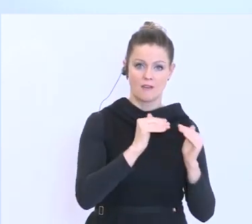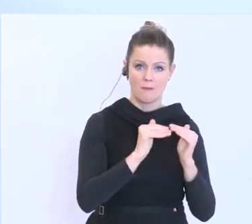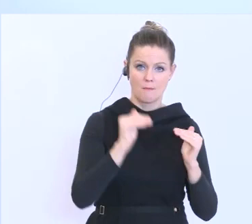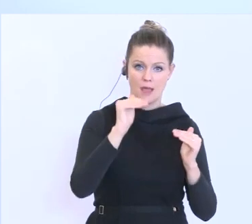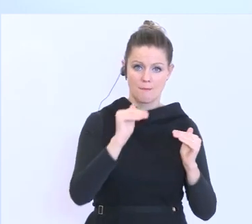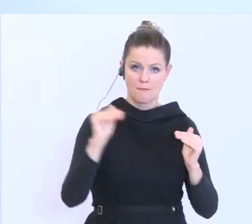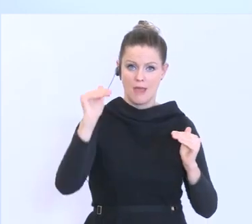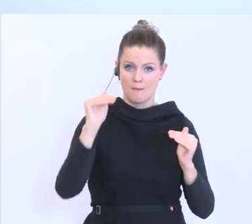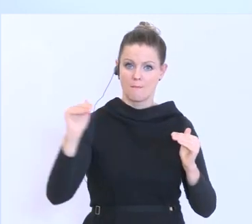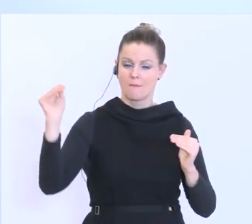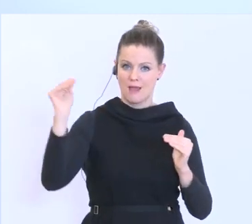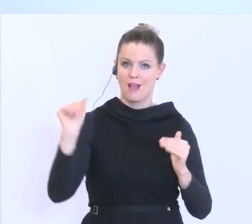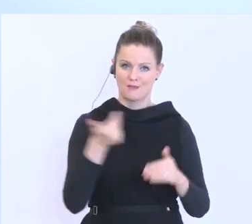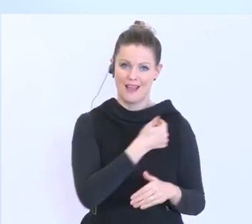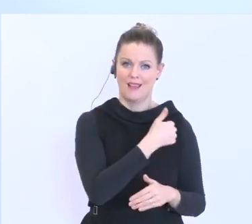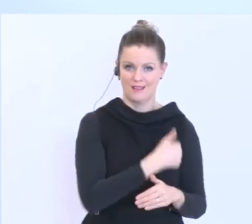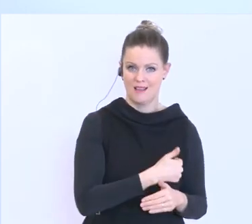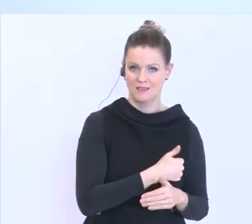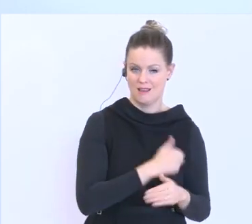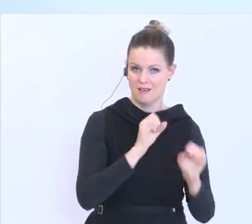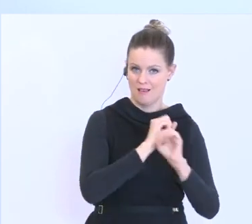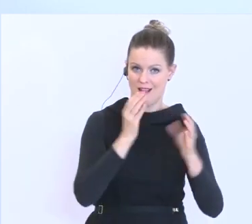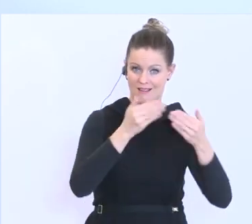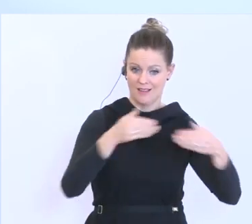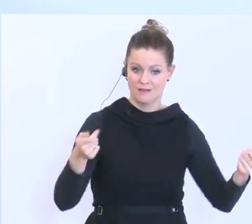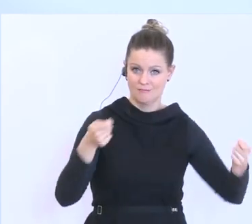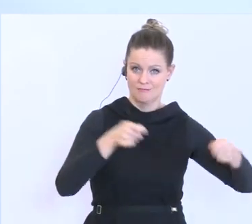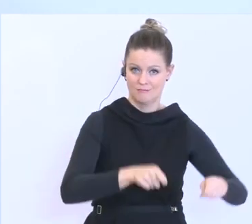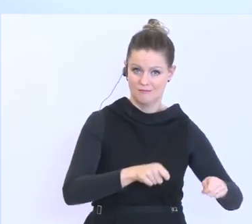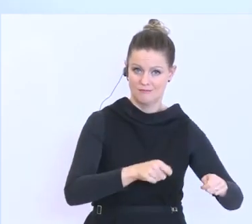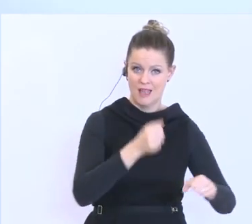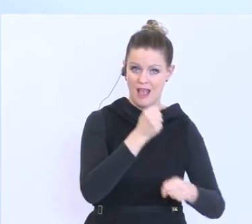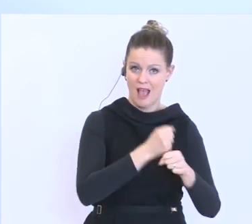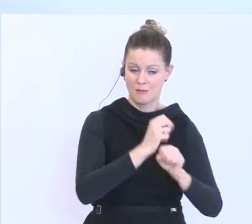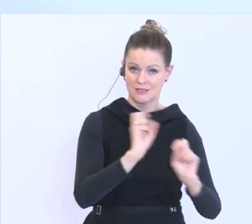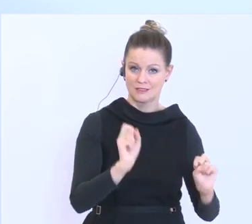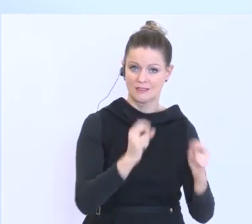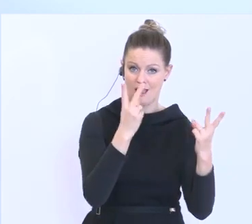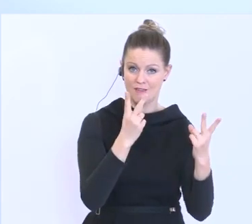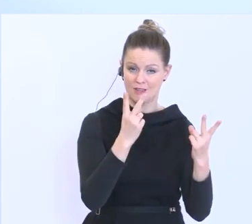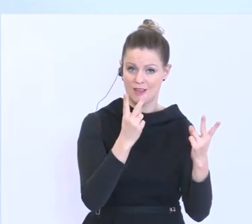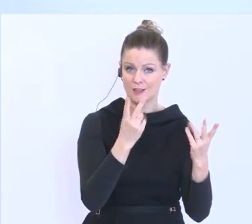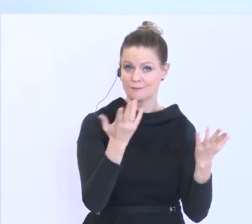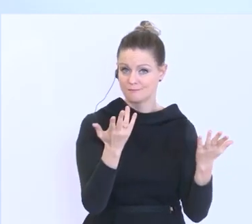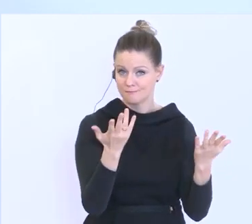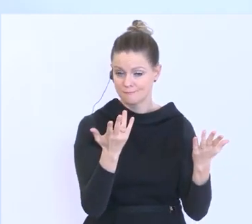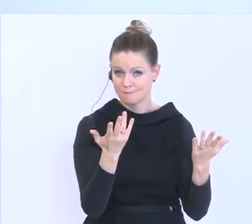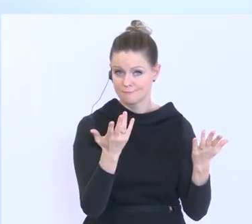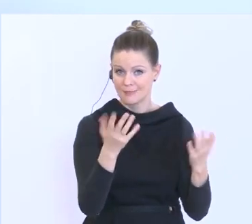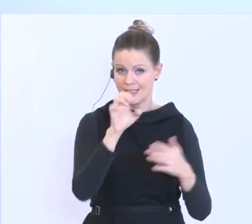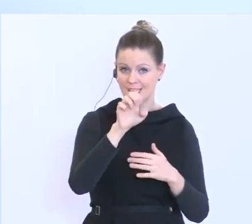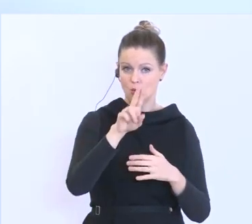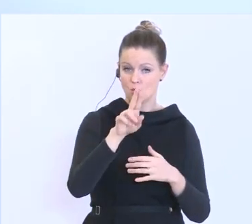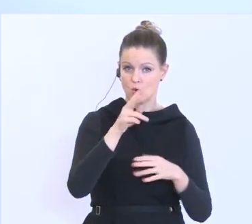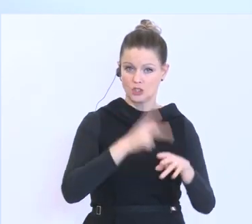ist. Zum einen natürlich, weil wir durch Grenzschließungen immer weniger Arbeitskräfte aus den EU